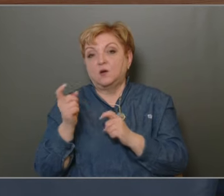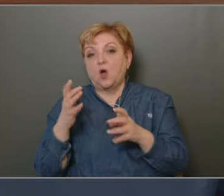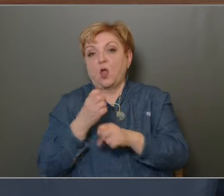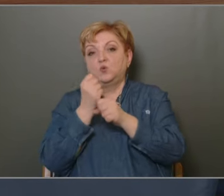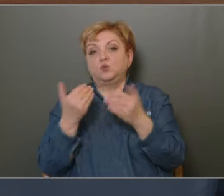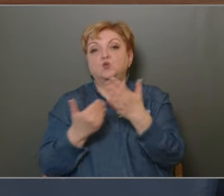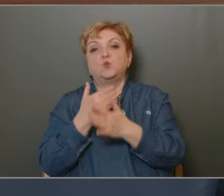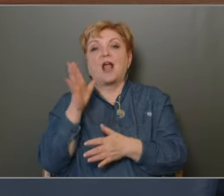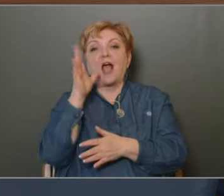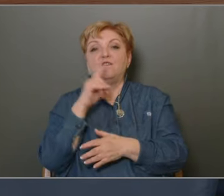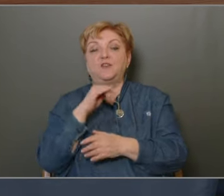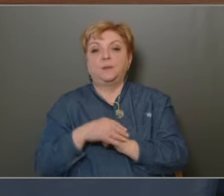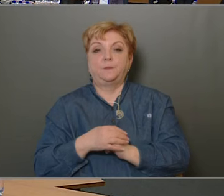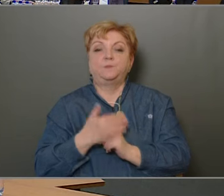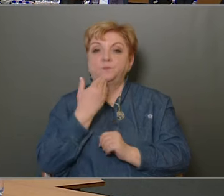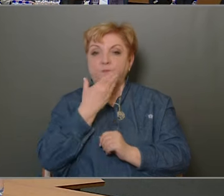KT-t. Köszönöm szépen.